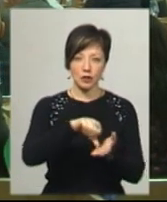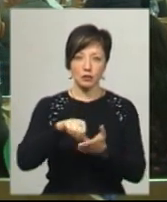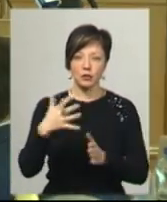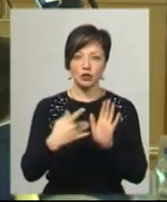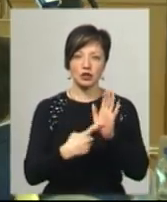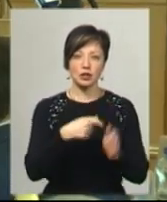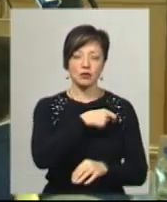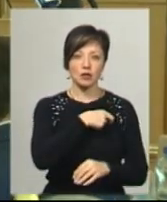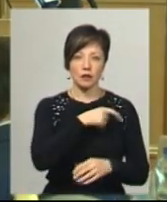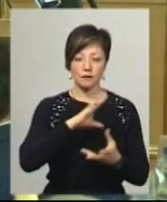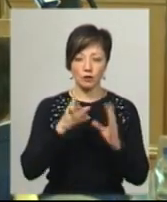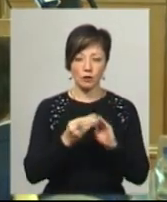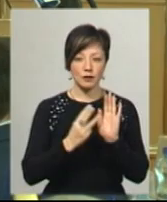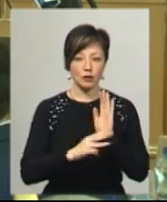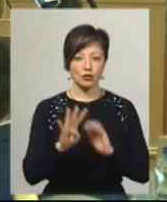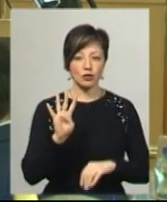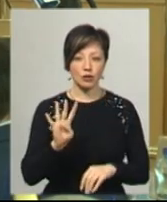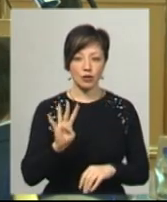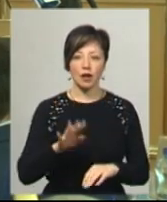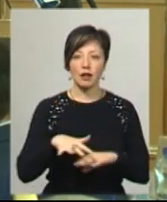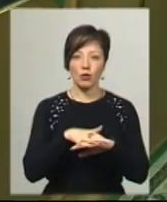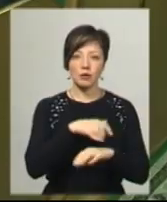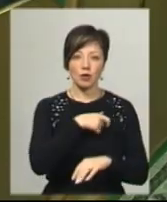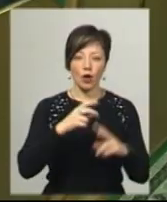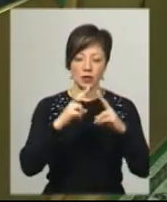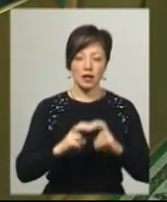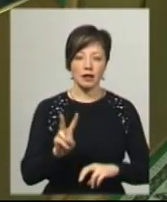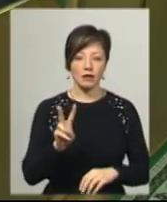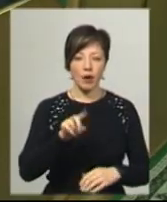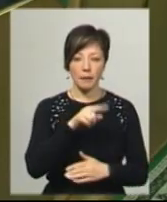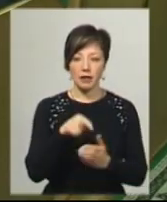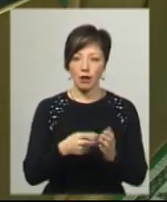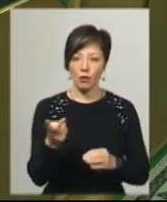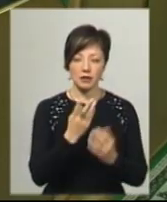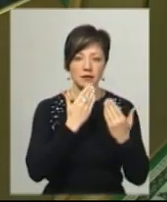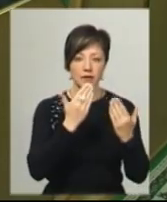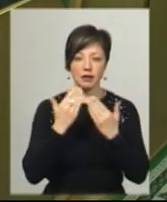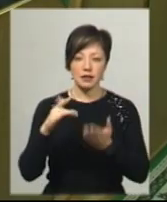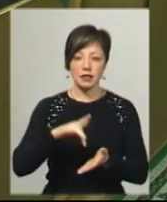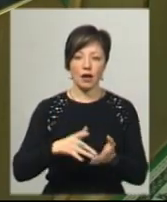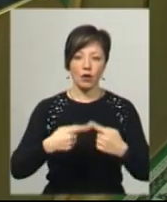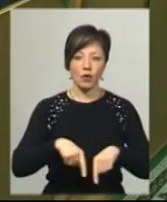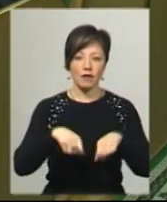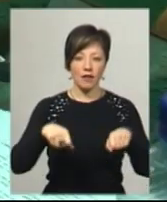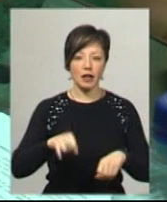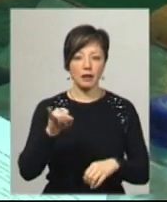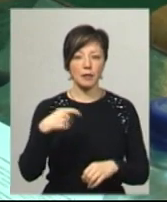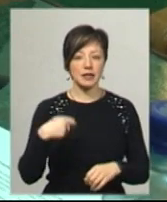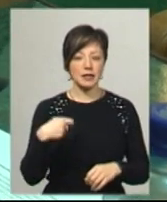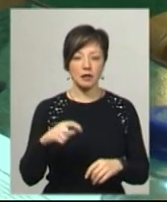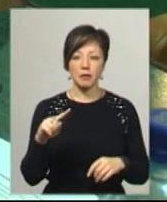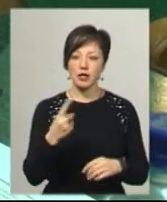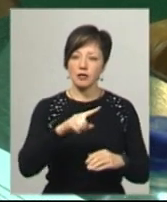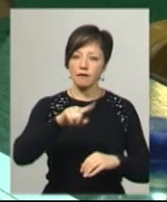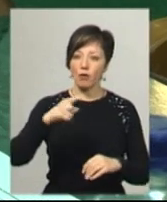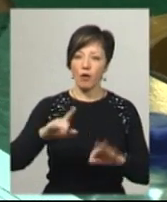56 депутатів з 84-х. Народні обранці розглядали два питання – обидва звернення до центральних органів влади та президента. Перше –